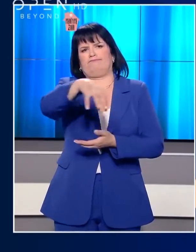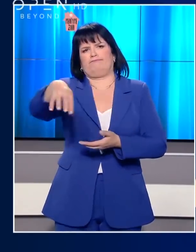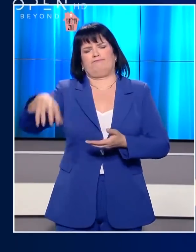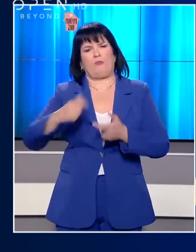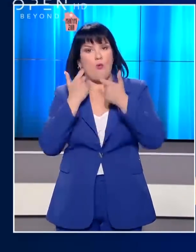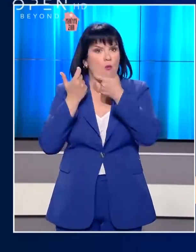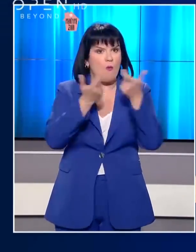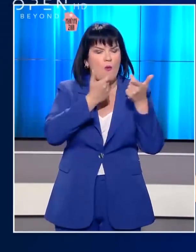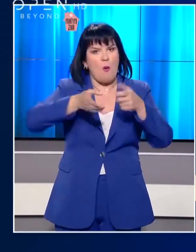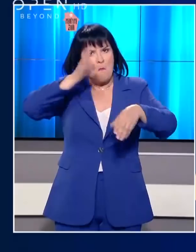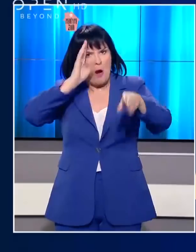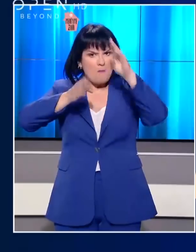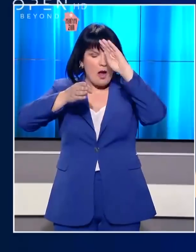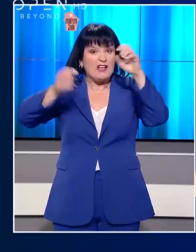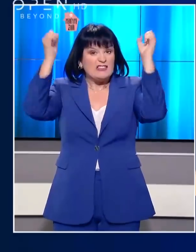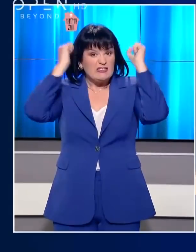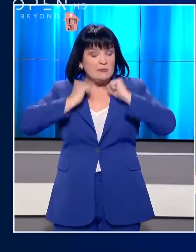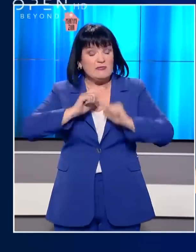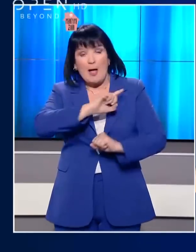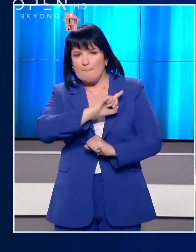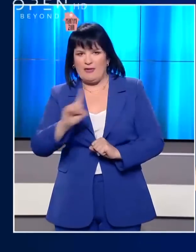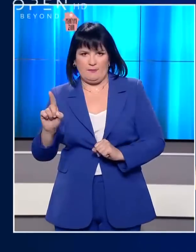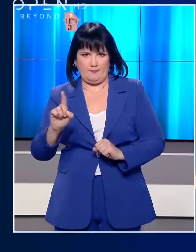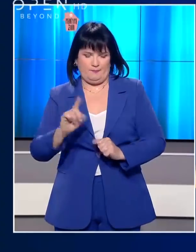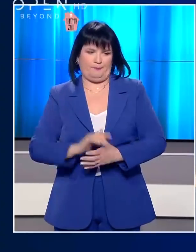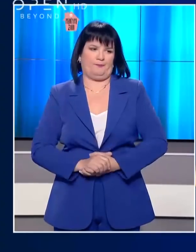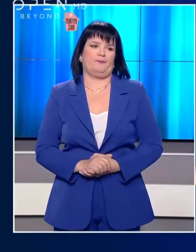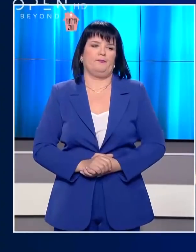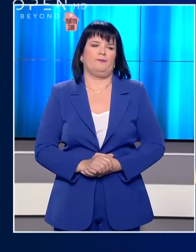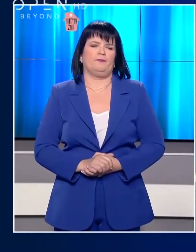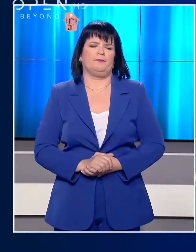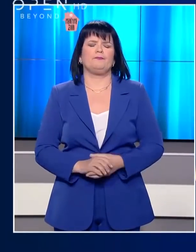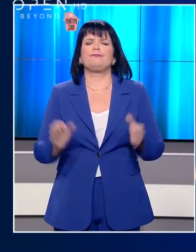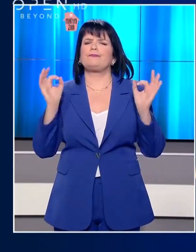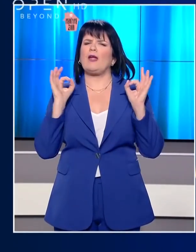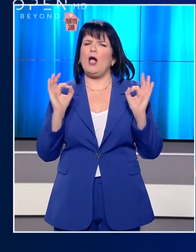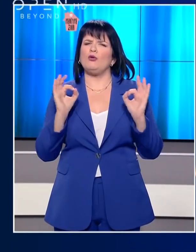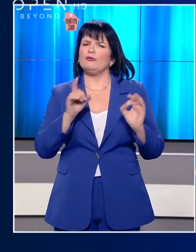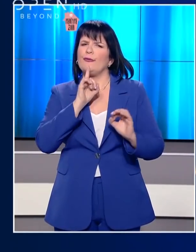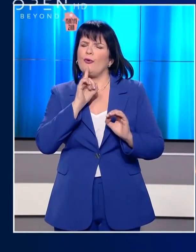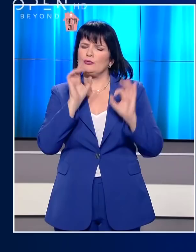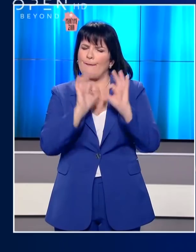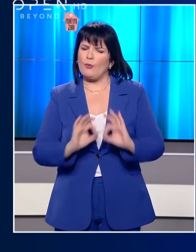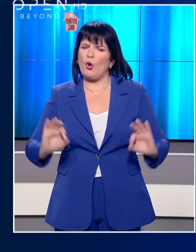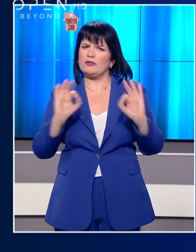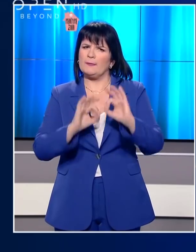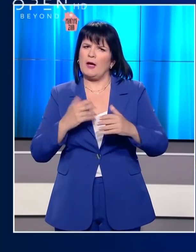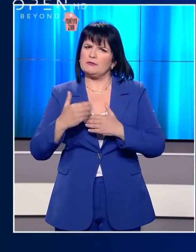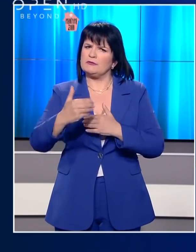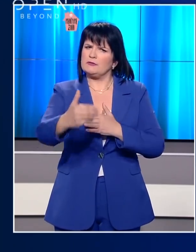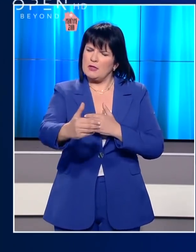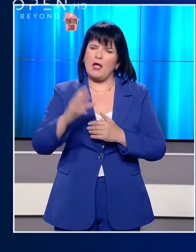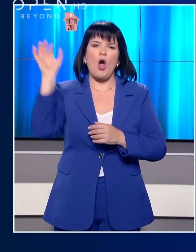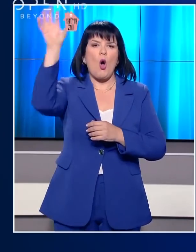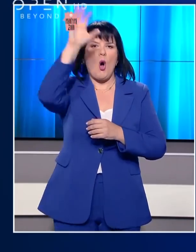ώστε να μην τραυματιστεί η προσπάθεια επανόδου στη νέα κανονικότητα. Για επιστροφή στην κανονικότητα ετοιμάζονται ολοένα και περισσότερες χώρες